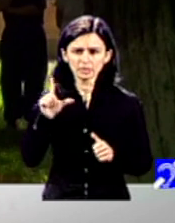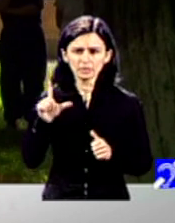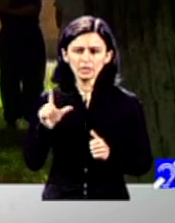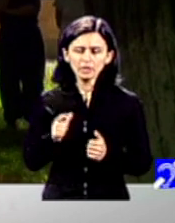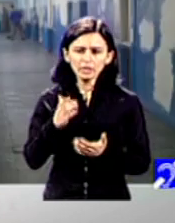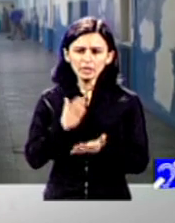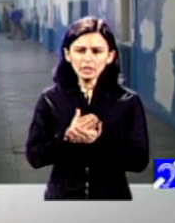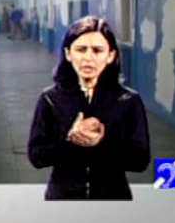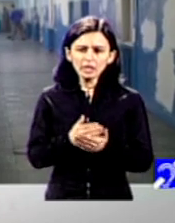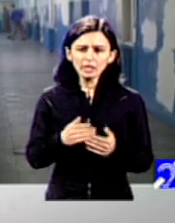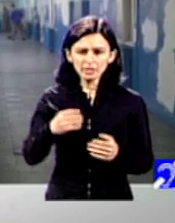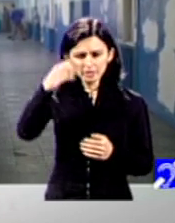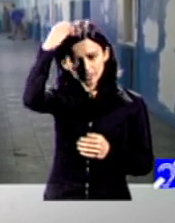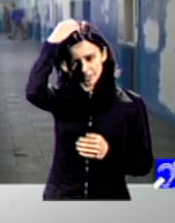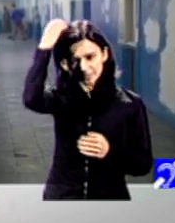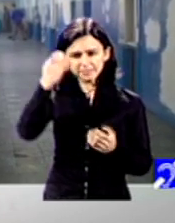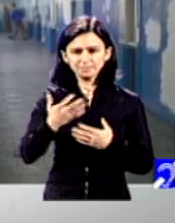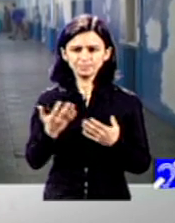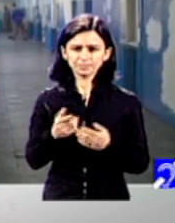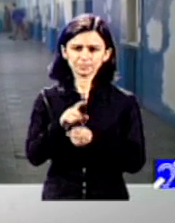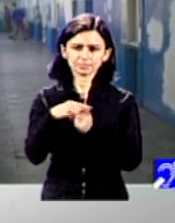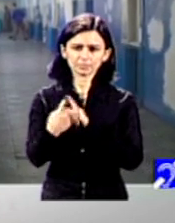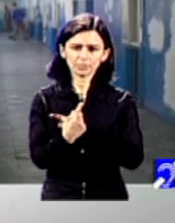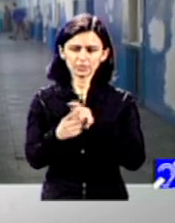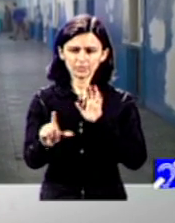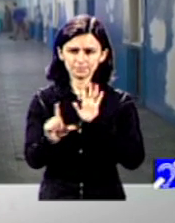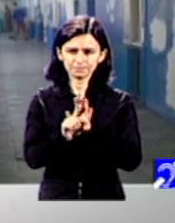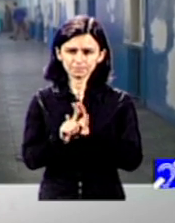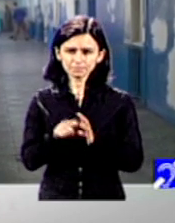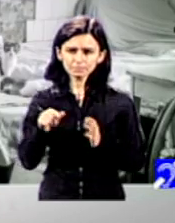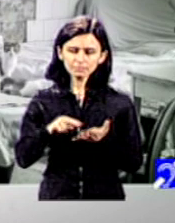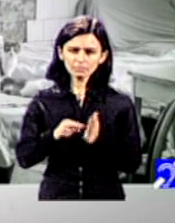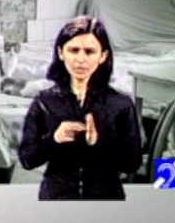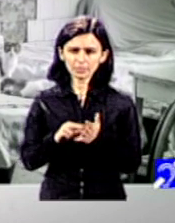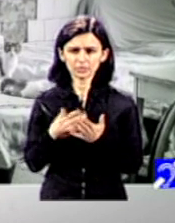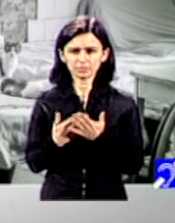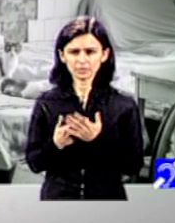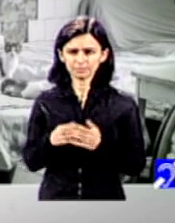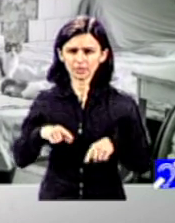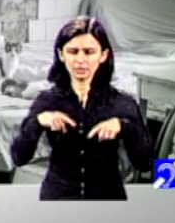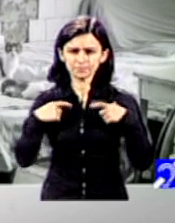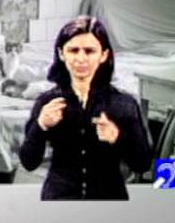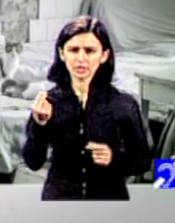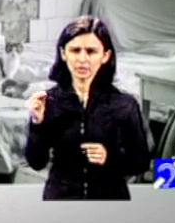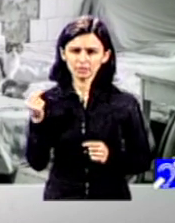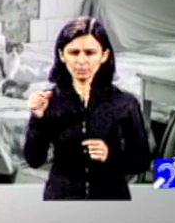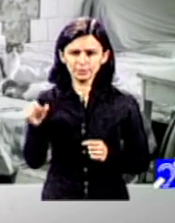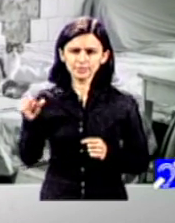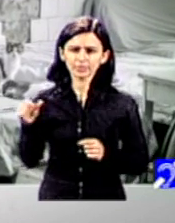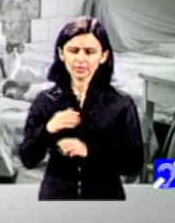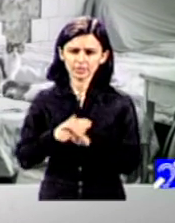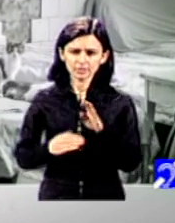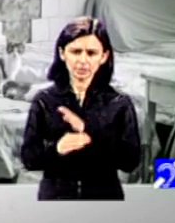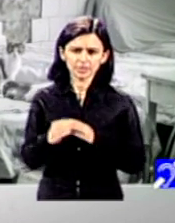am modificat legislația și acest proces de tranziție spre o viață independentă a persoanelor cu dizabilități din România.